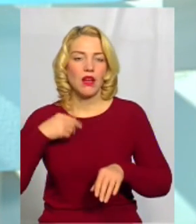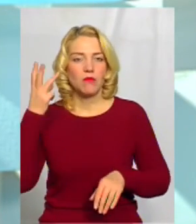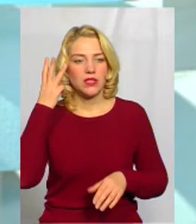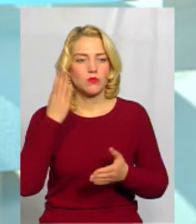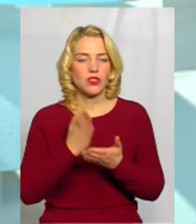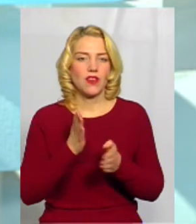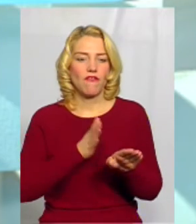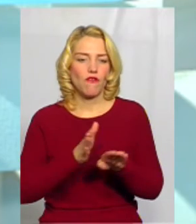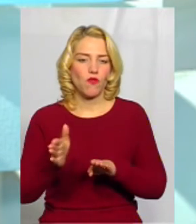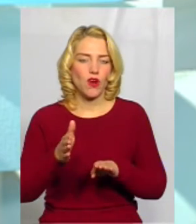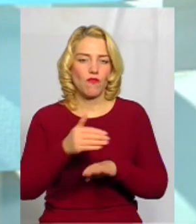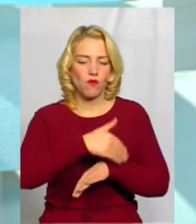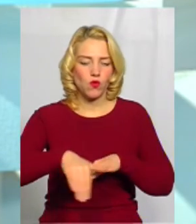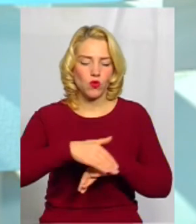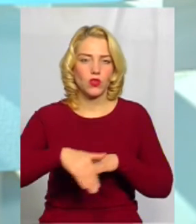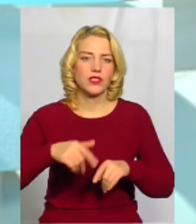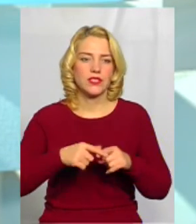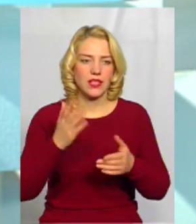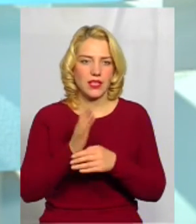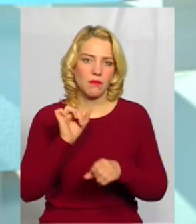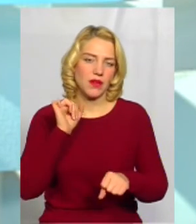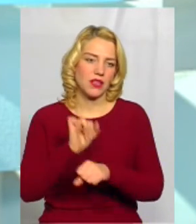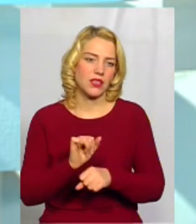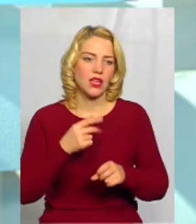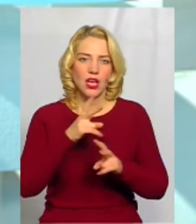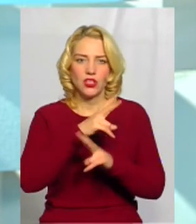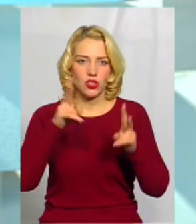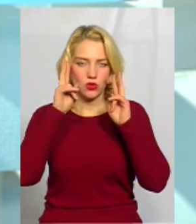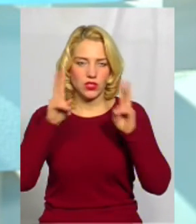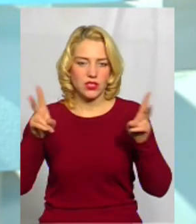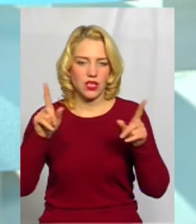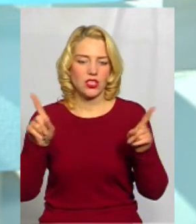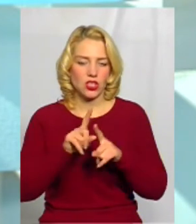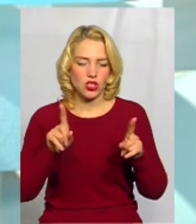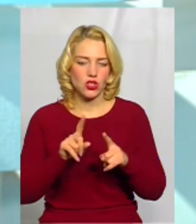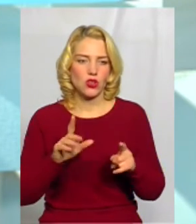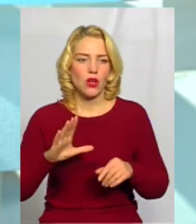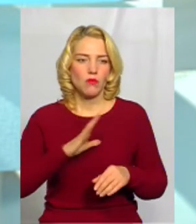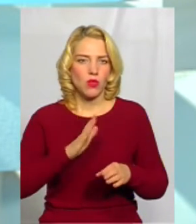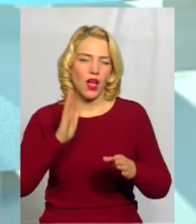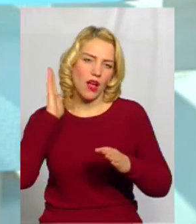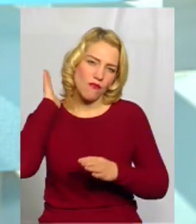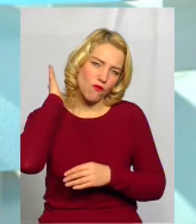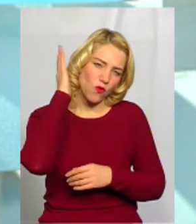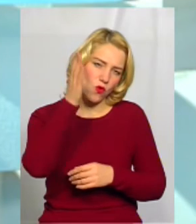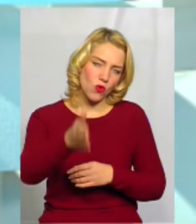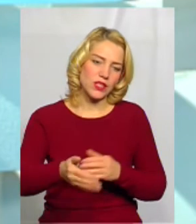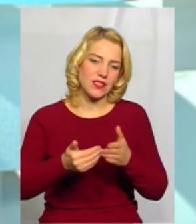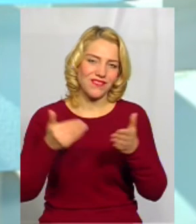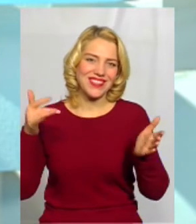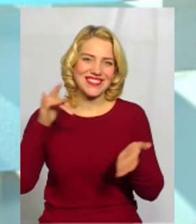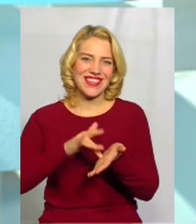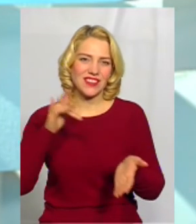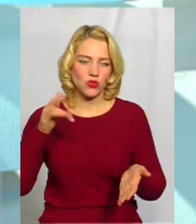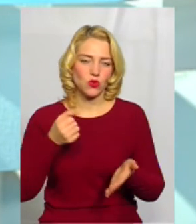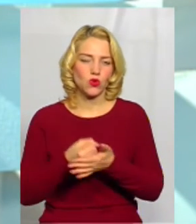які перекриті, і ніхто вже не знає, що там колись була одна довга вулиця від центру, аж до цукрового заводу, а вона була та вулиця